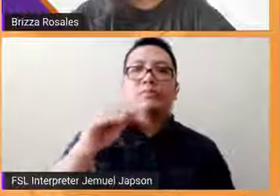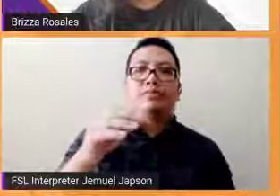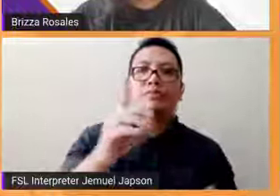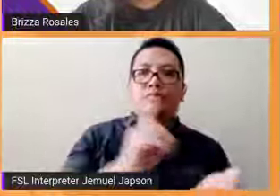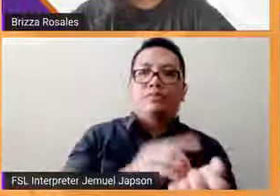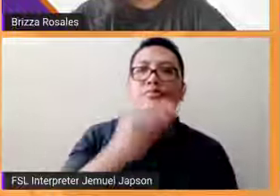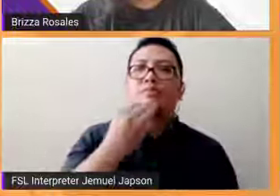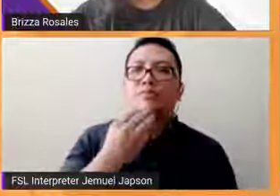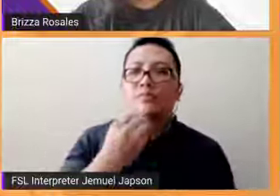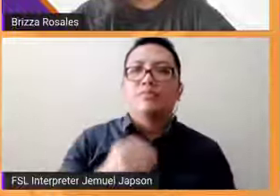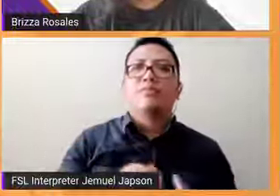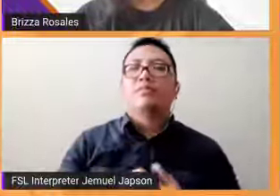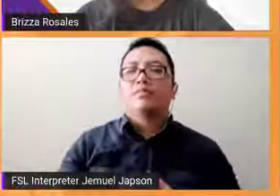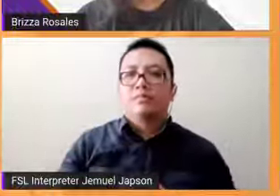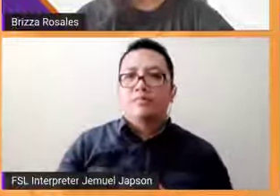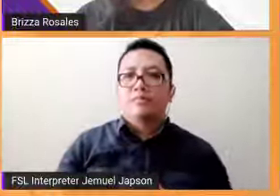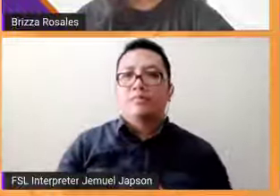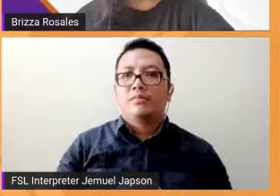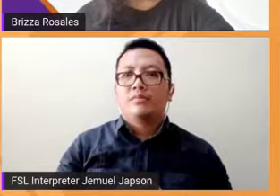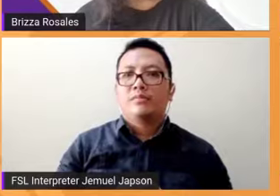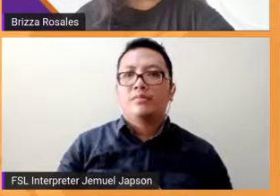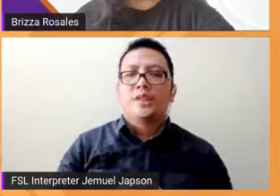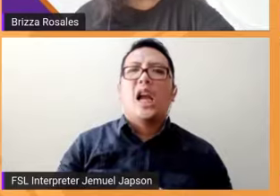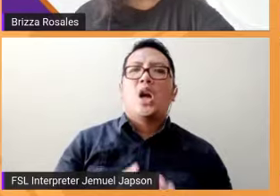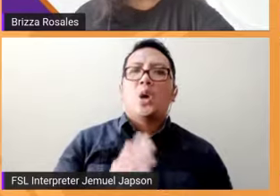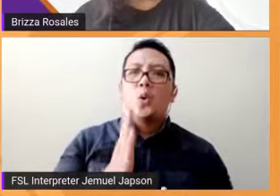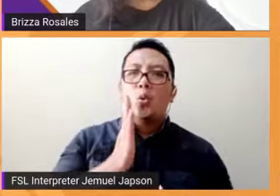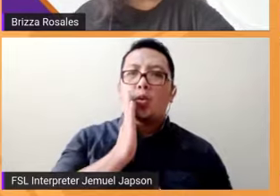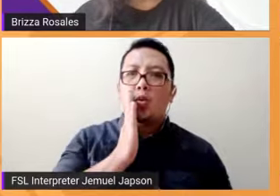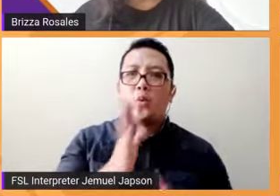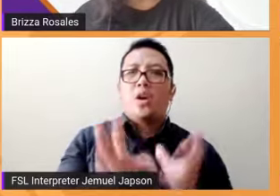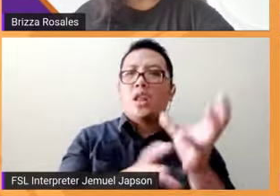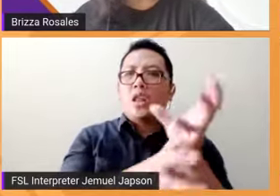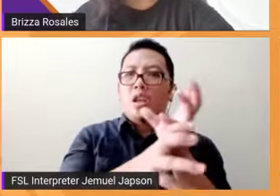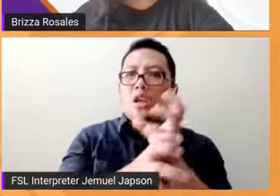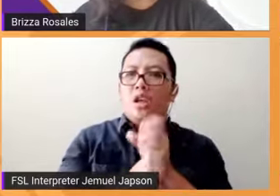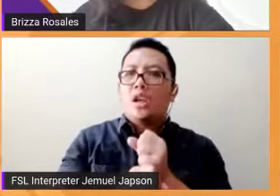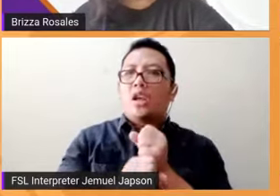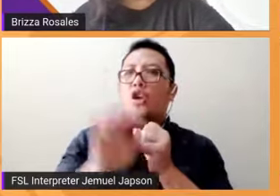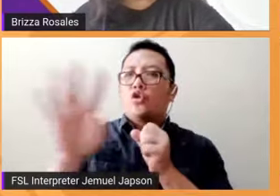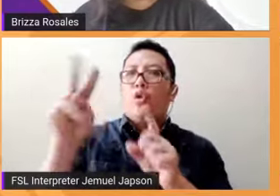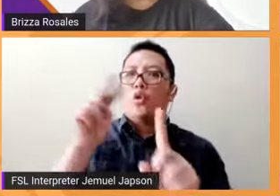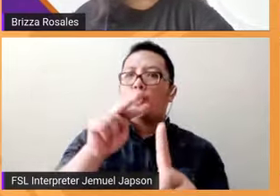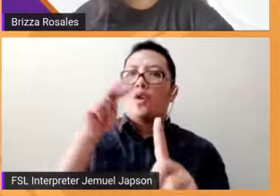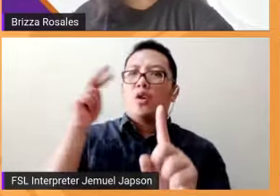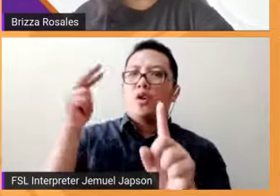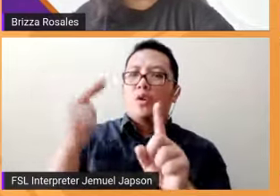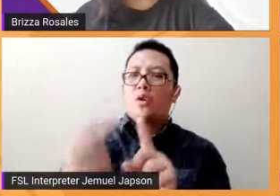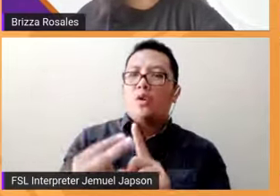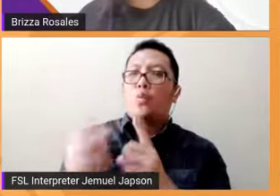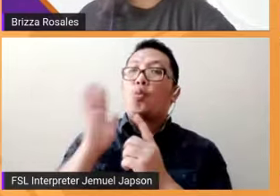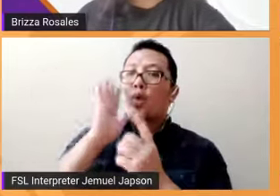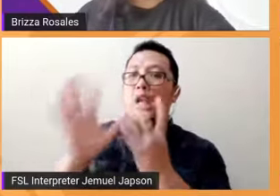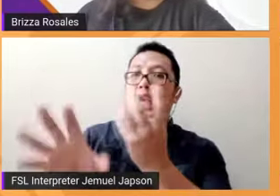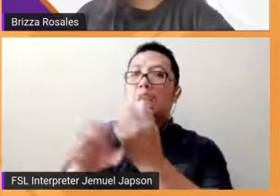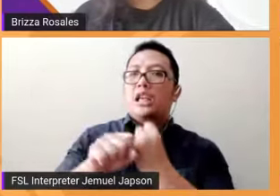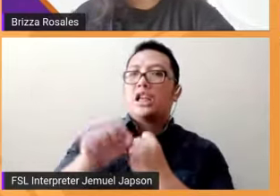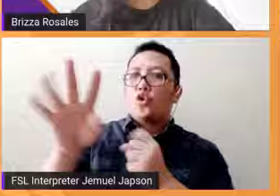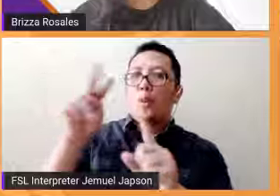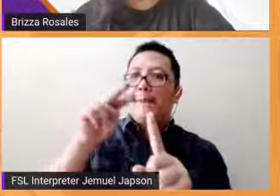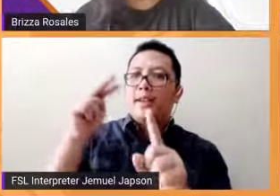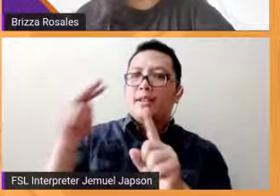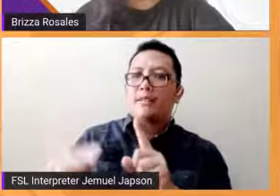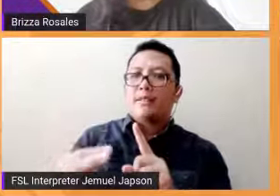yung kukunin po namin sana yung inyong perspective perspective kung